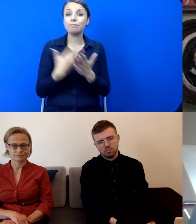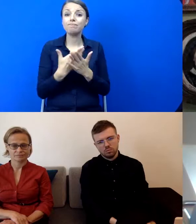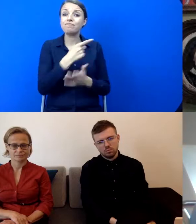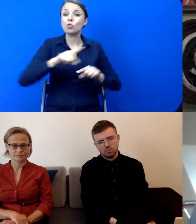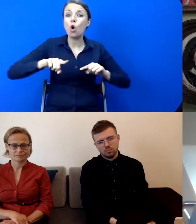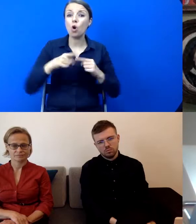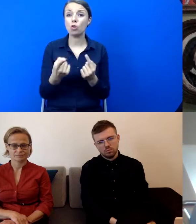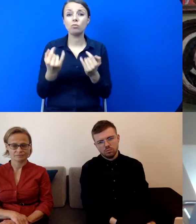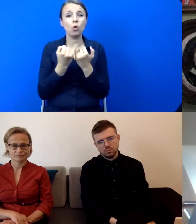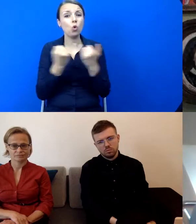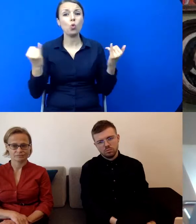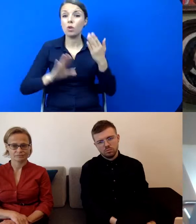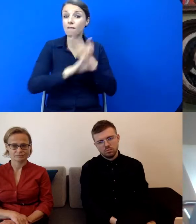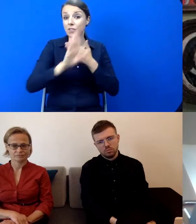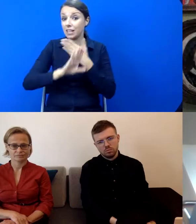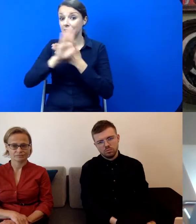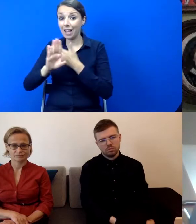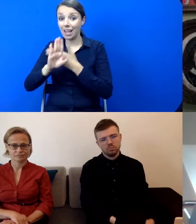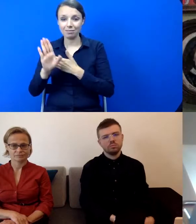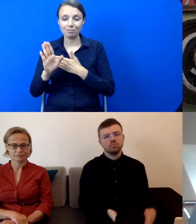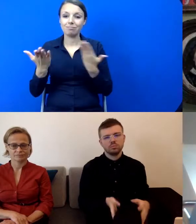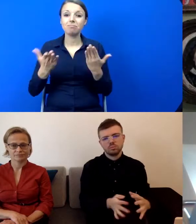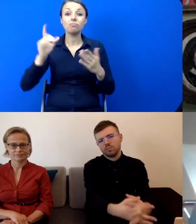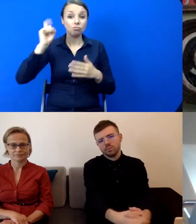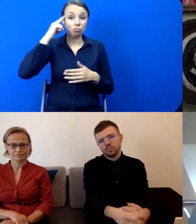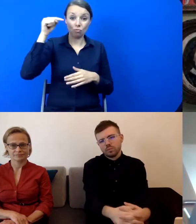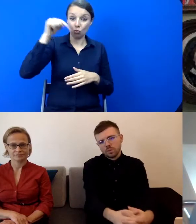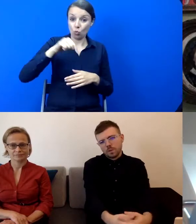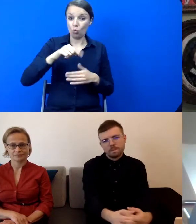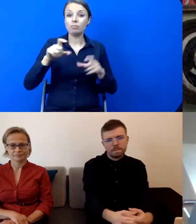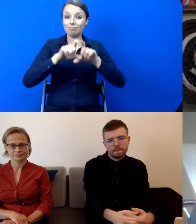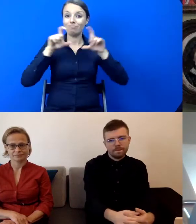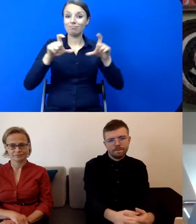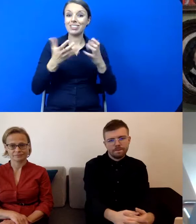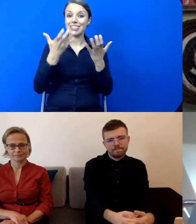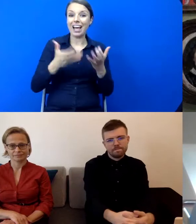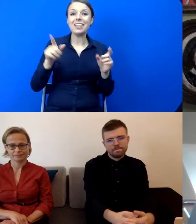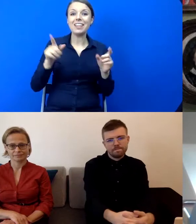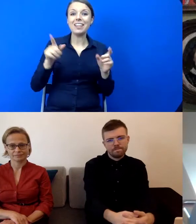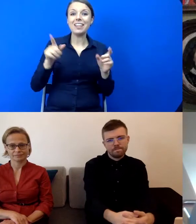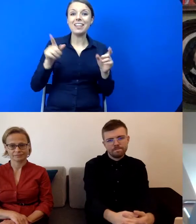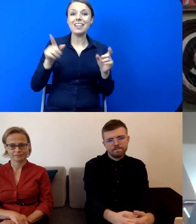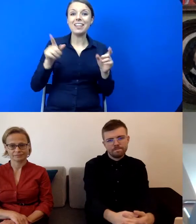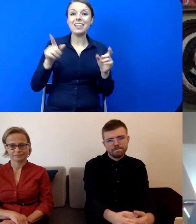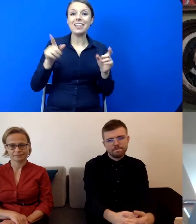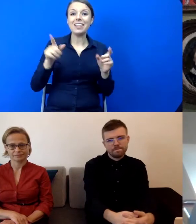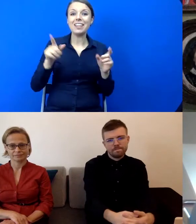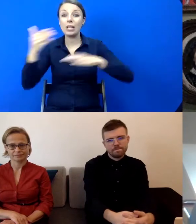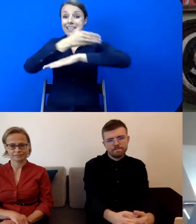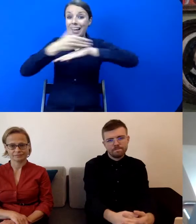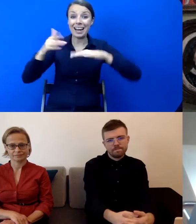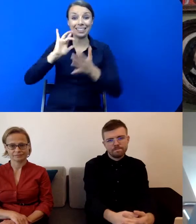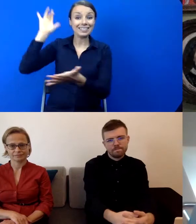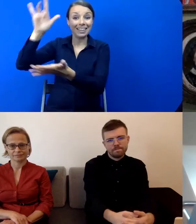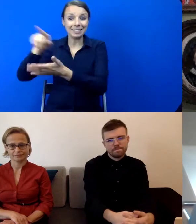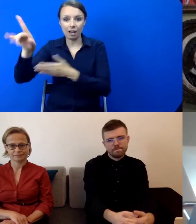wiele wystaw, zarówno tu w zachęcie, jak i wystaw tzw. objazdowych, wystaw i tak